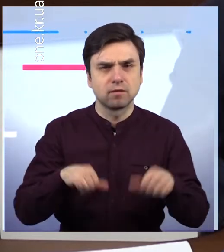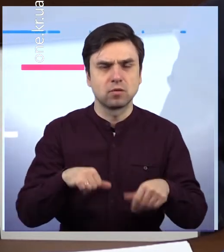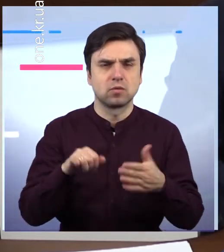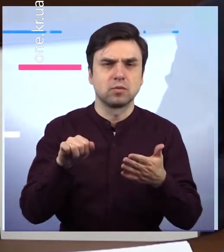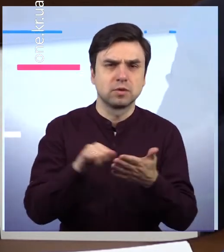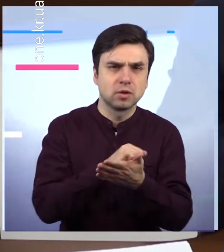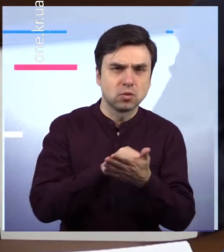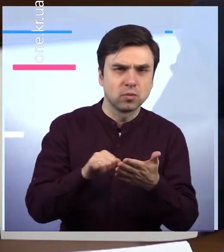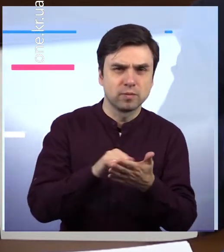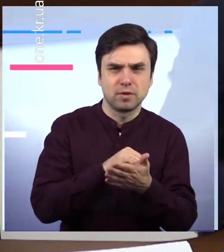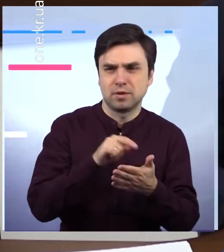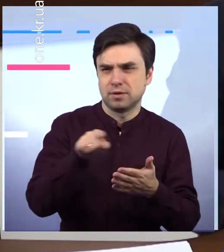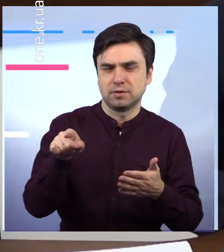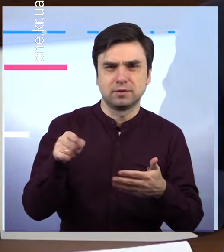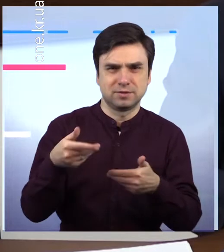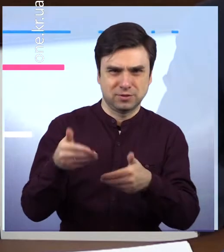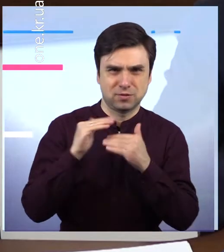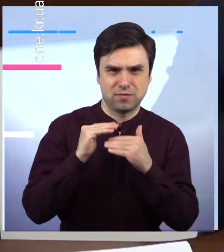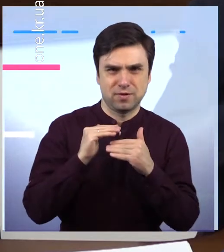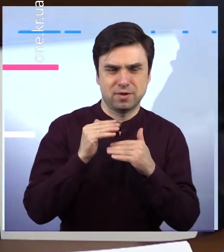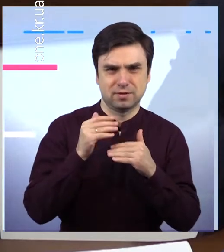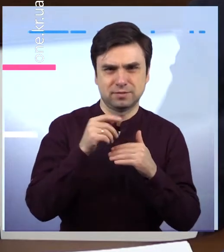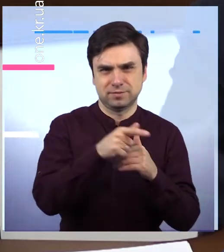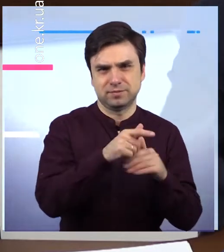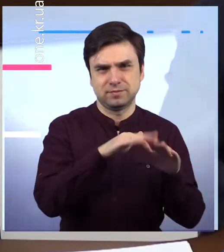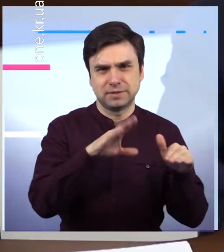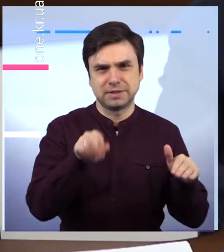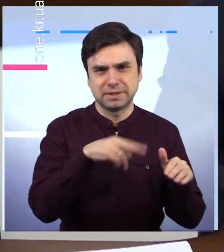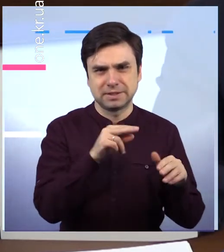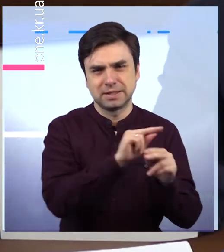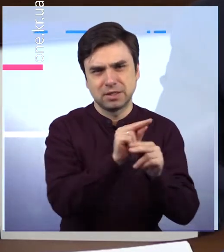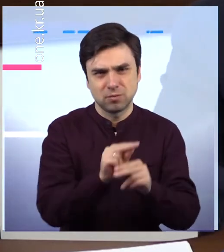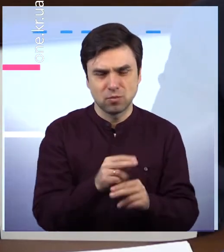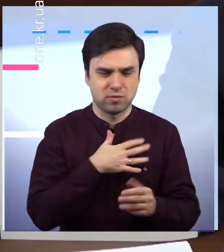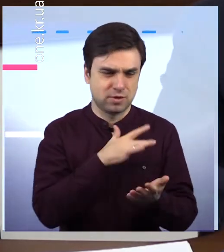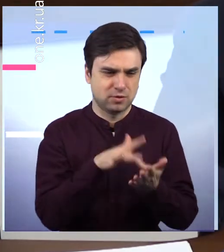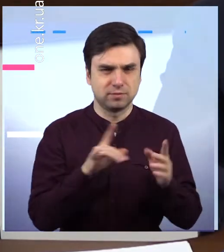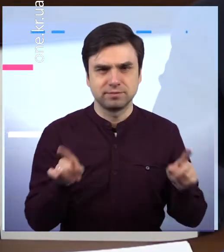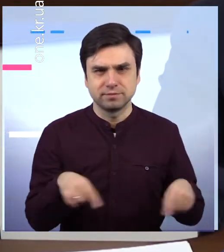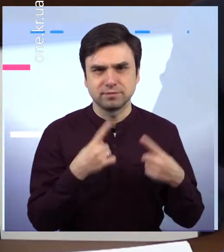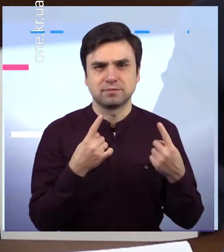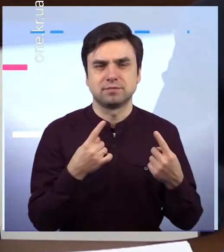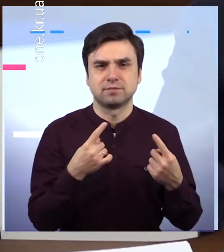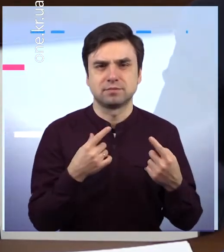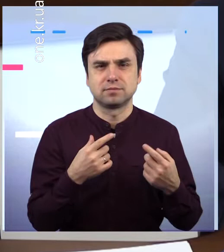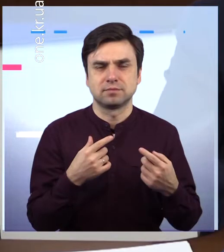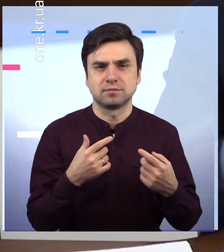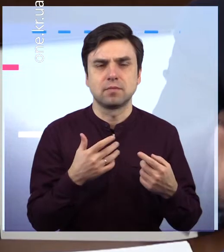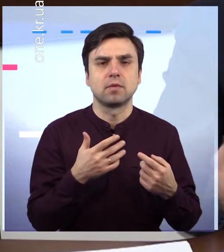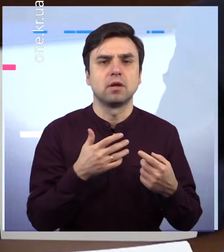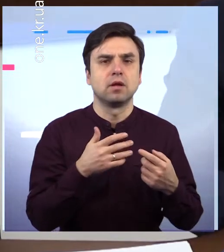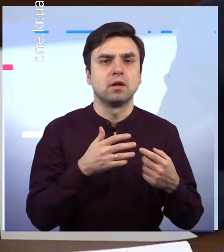ваших пропозицій, щодо розбудови нашого міста, створення комфортних мов не тільки для людей, які